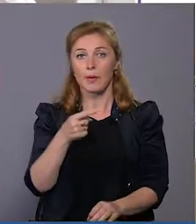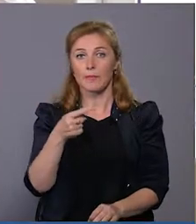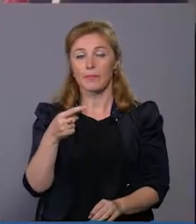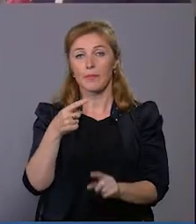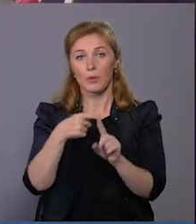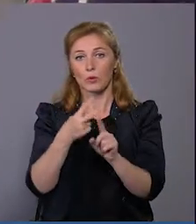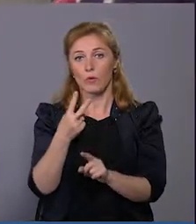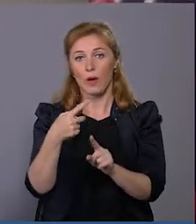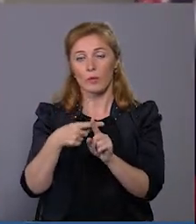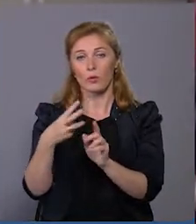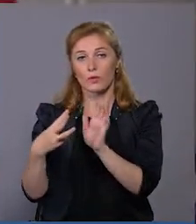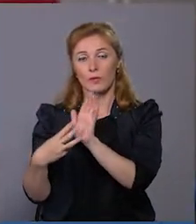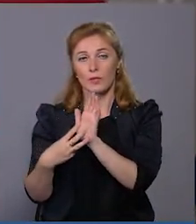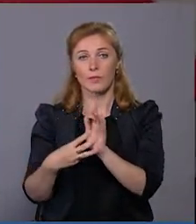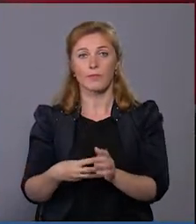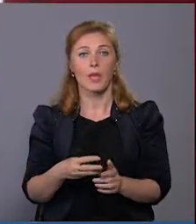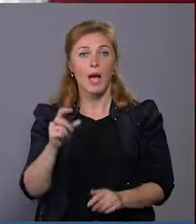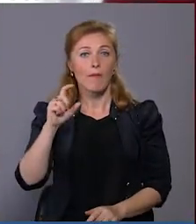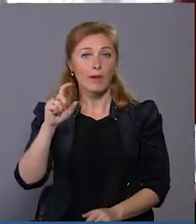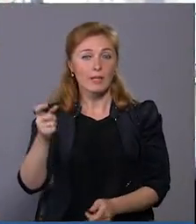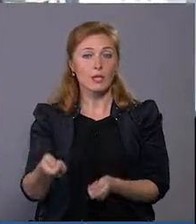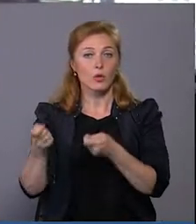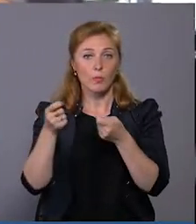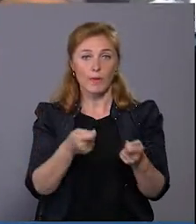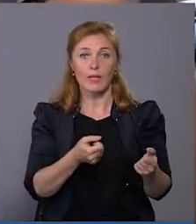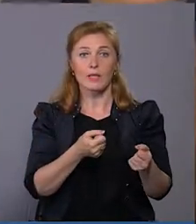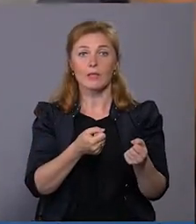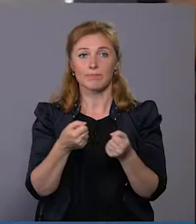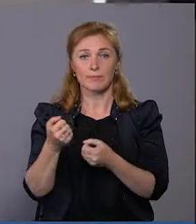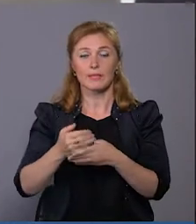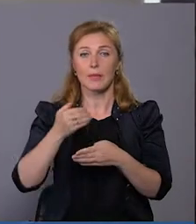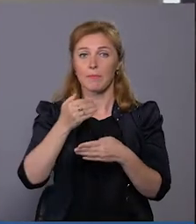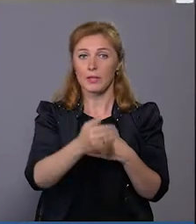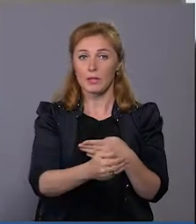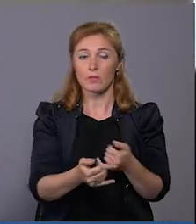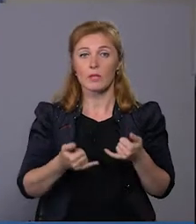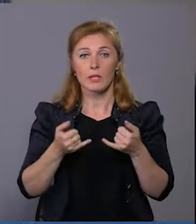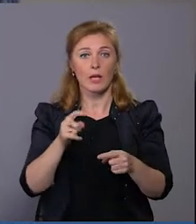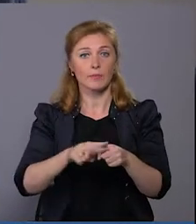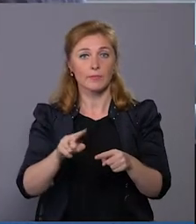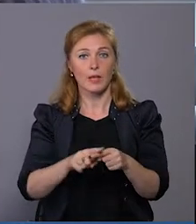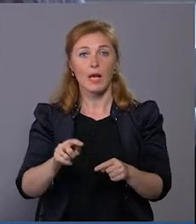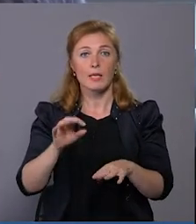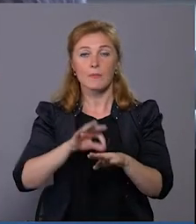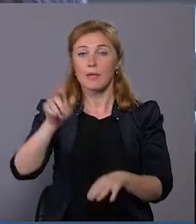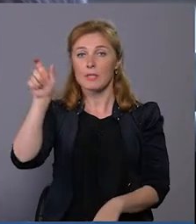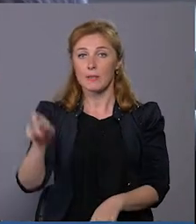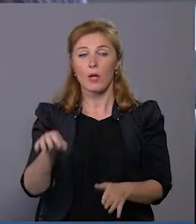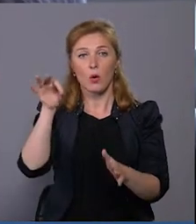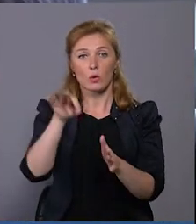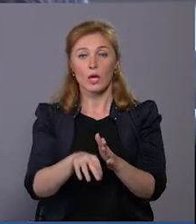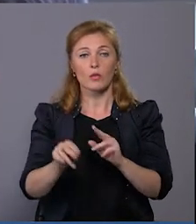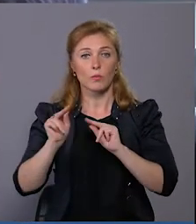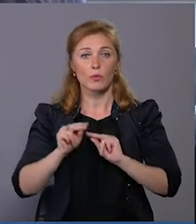градусів. Оскільки вакцину на Хмельниччину привезли з запізненням, для пришвидшення процесу ревакцинації з пацієнтами одразу працює 4